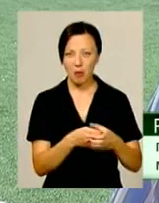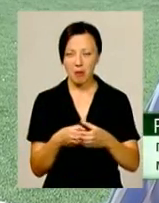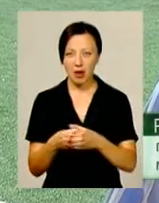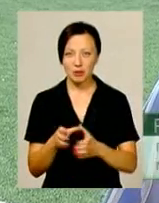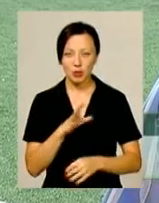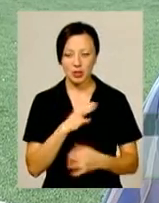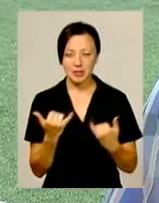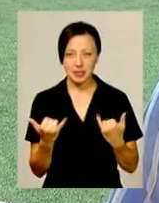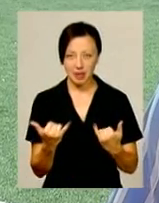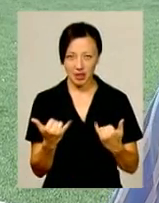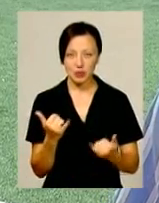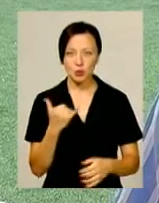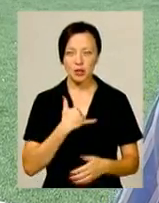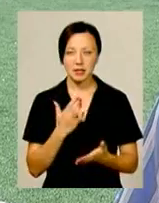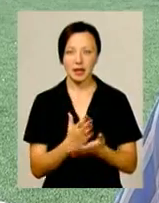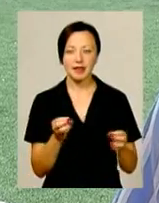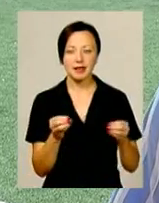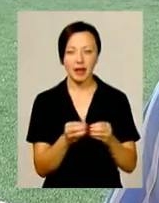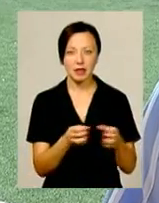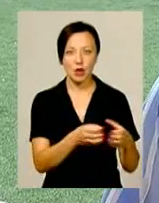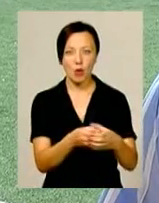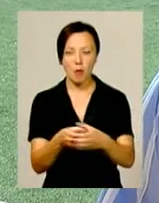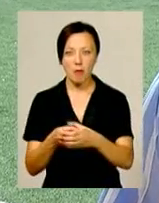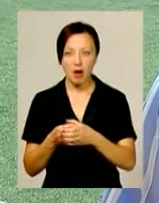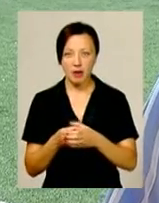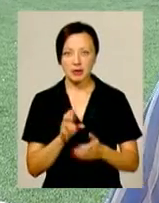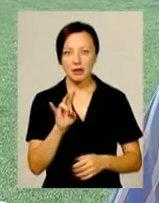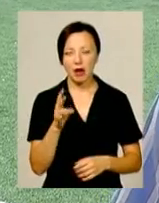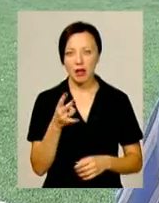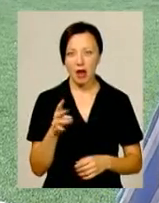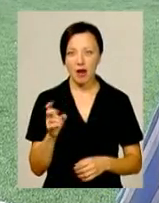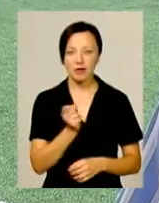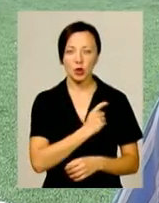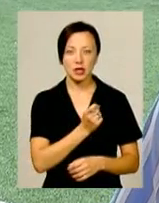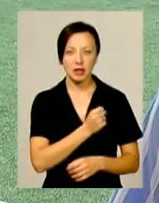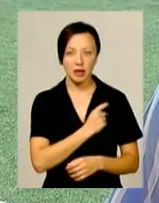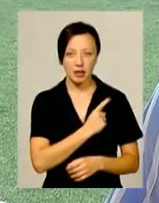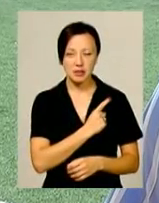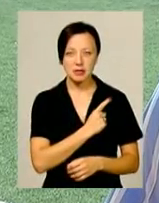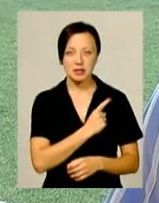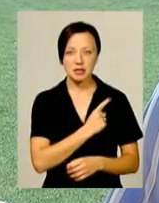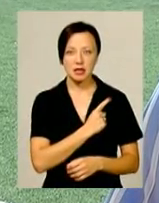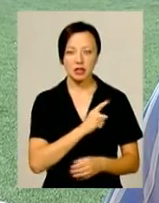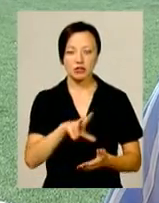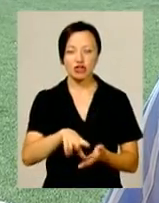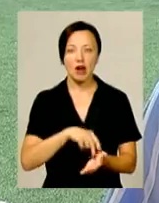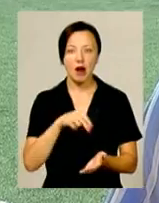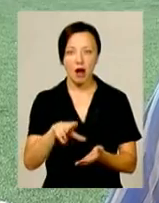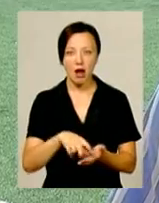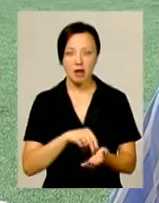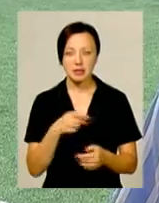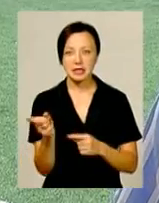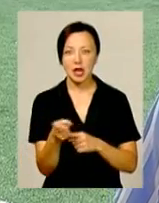Приїхали зараз, як ви бачите, у нас вже 10 команд. Команди з Ніколаєва, з Одеси, Черкаси,